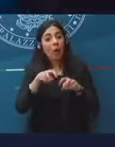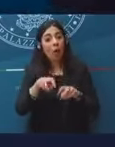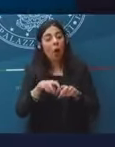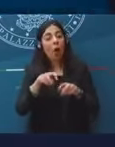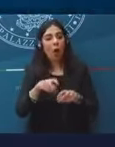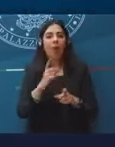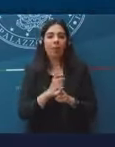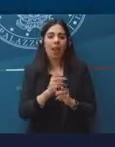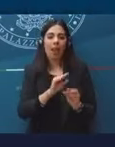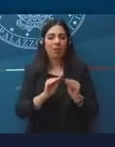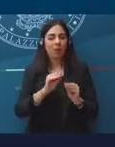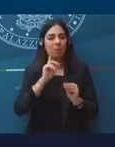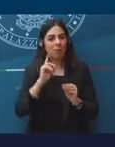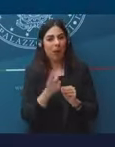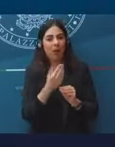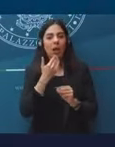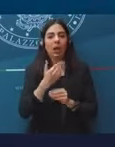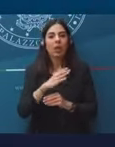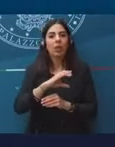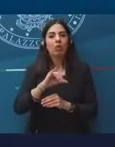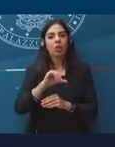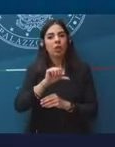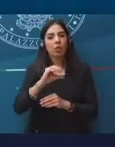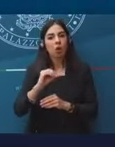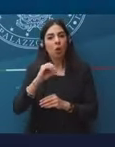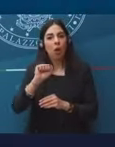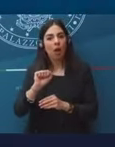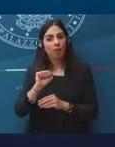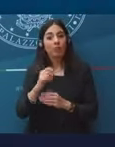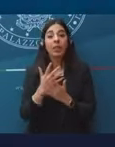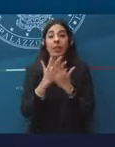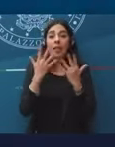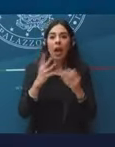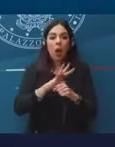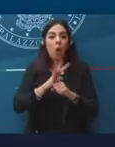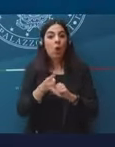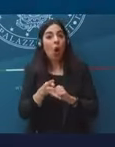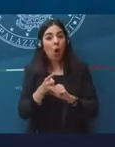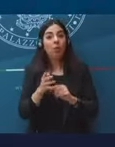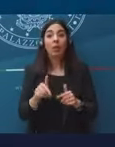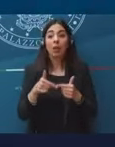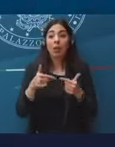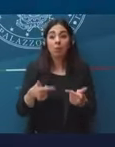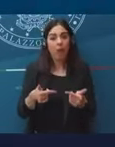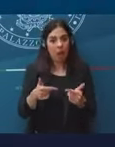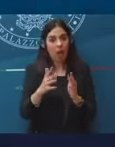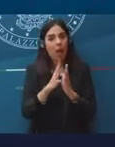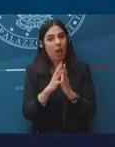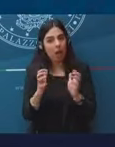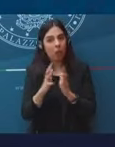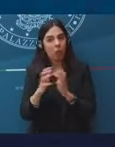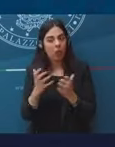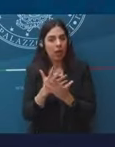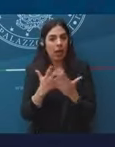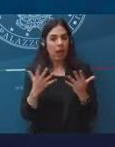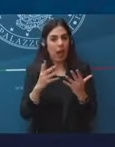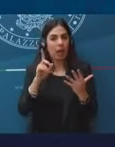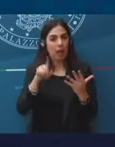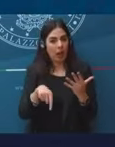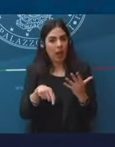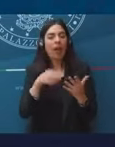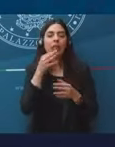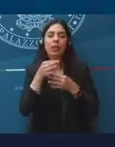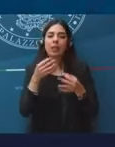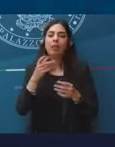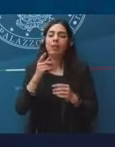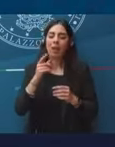migliorato la condizione delle grandi crisi industriali, per cui sono previsti interventi e risorse su ILVA e trasporto aereo.